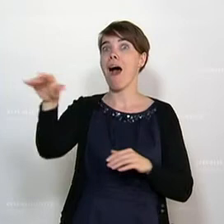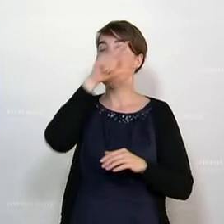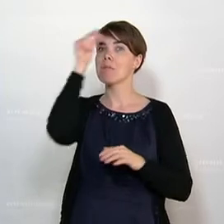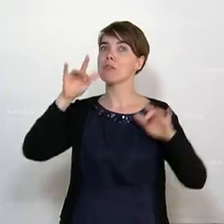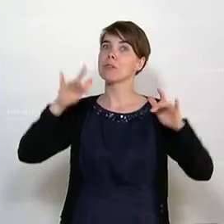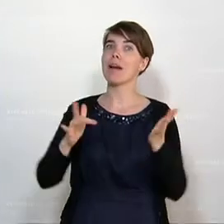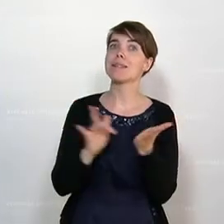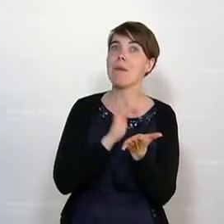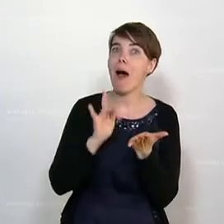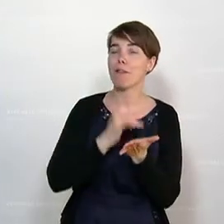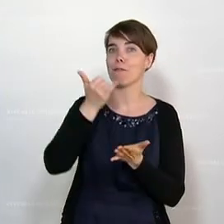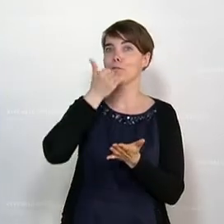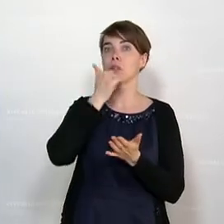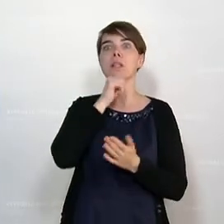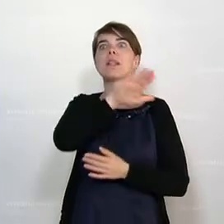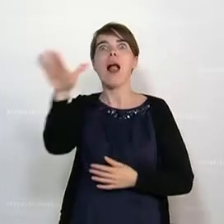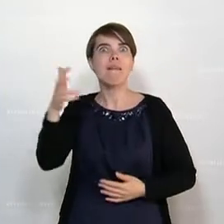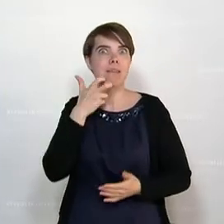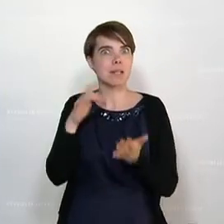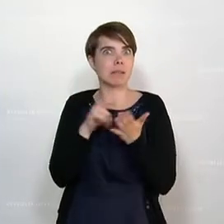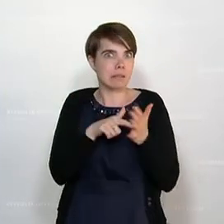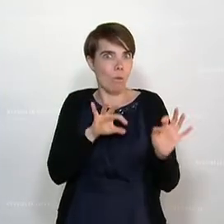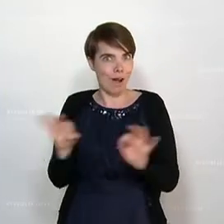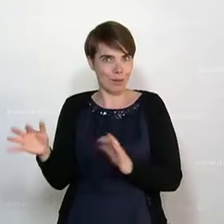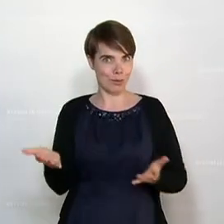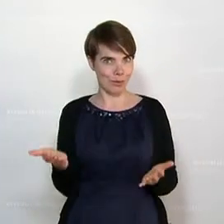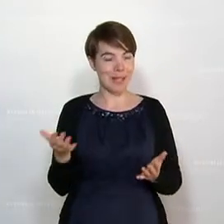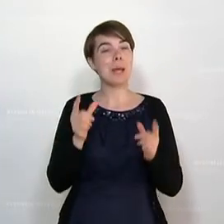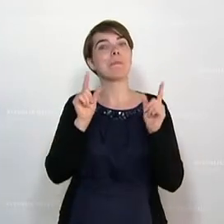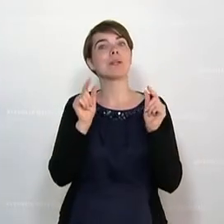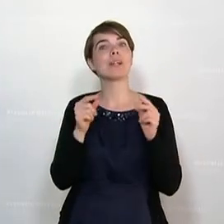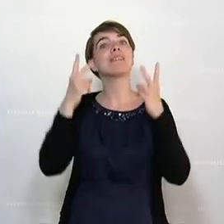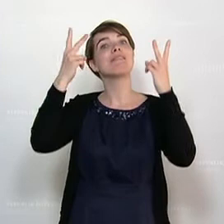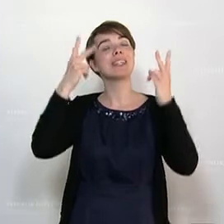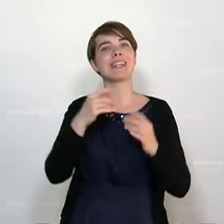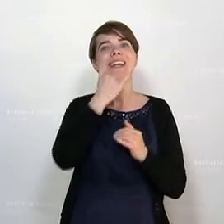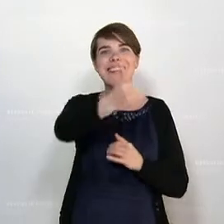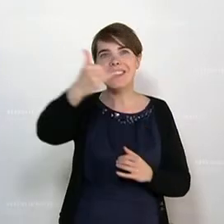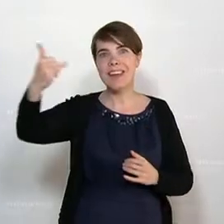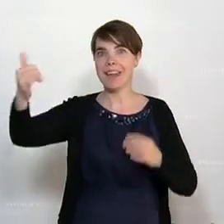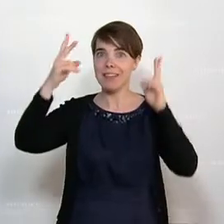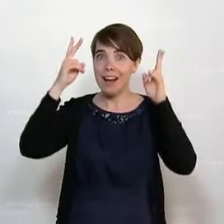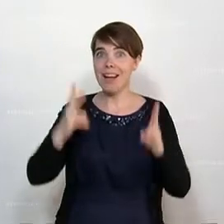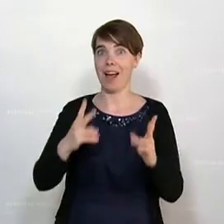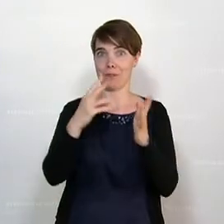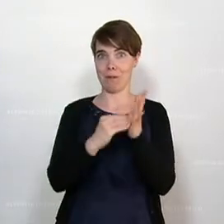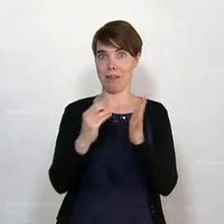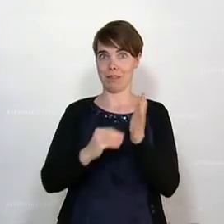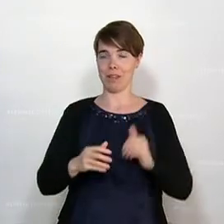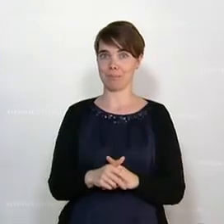jede Person will diese Technologie, was ja total in Ordnung ist. Es geht also darum, eben Zugänglichkeit zu schaffen, indem eben beispielsweise